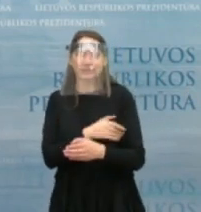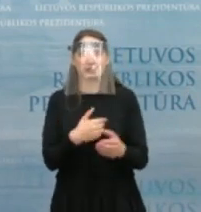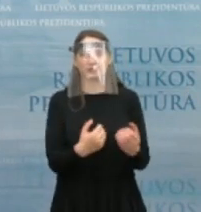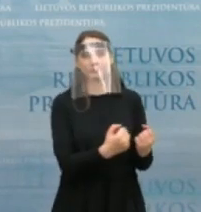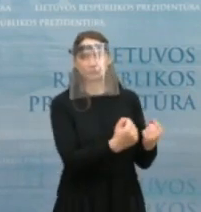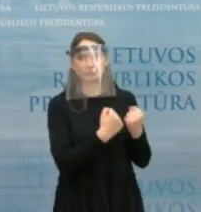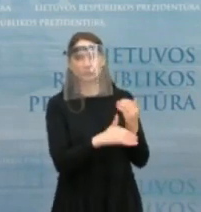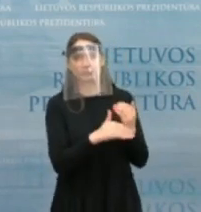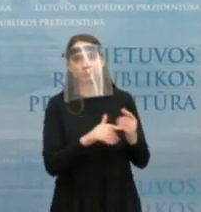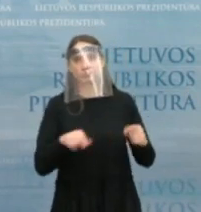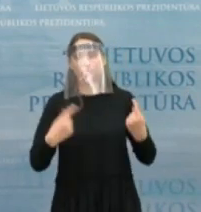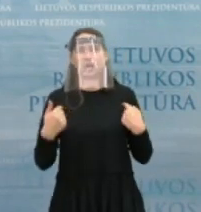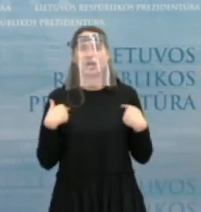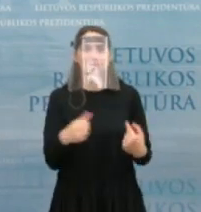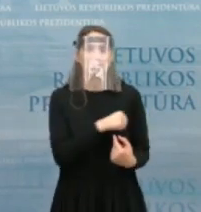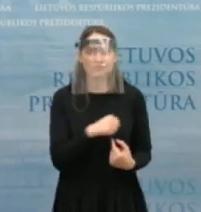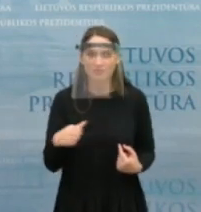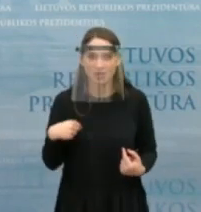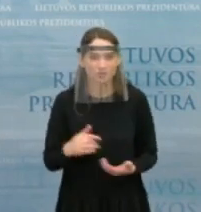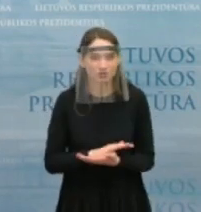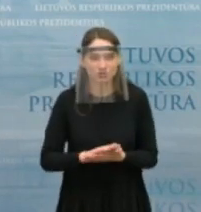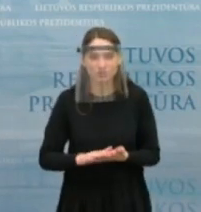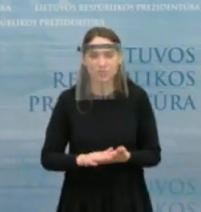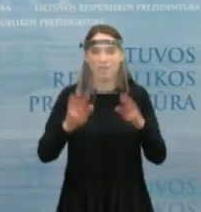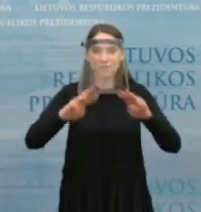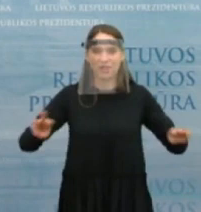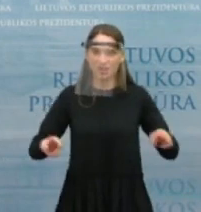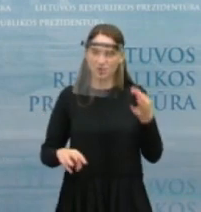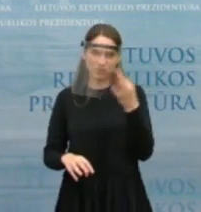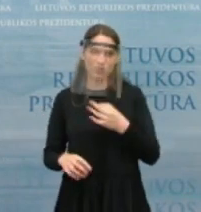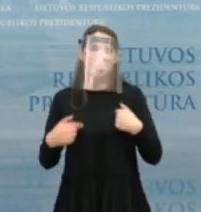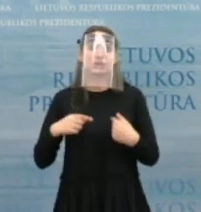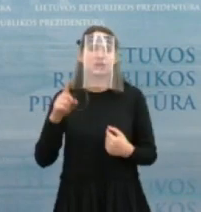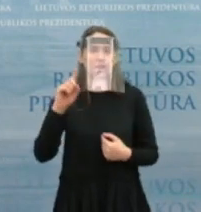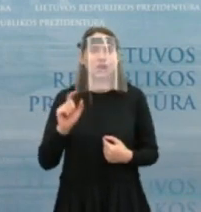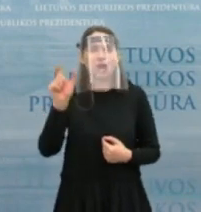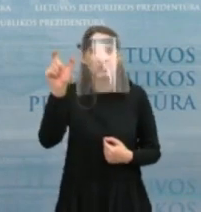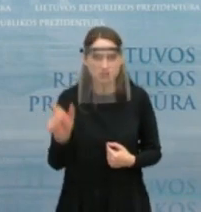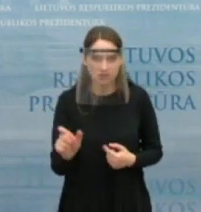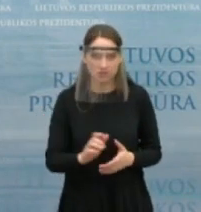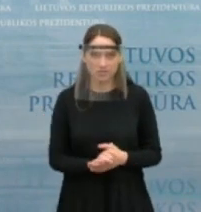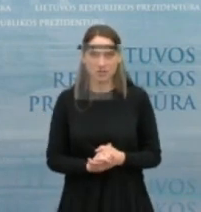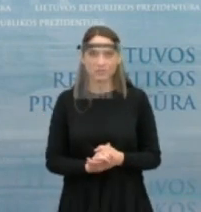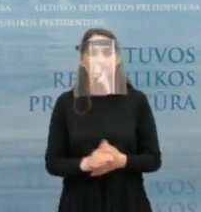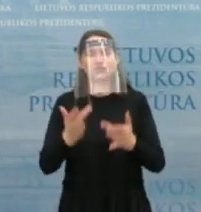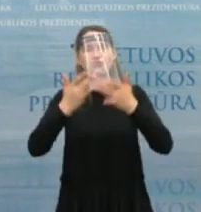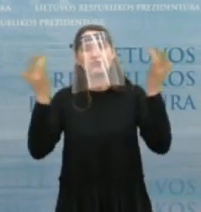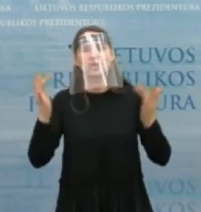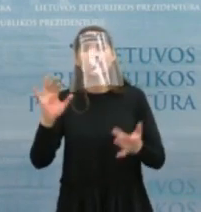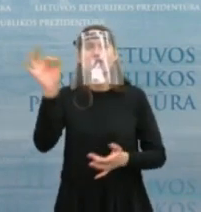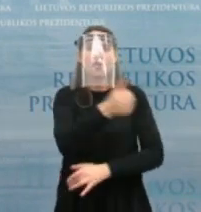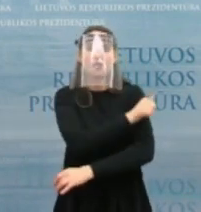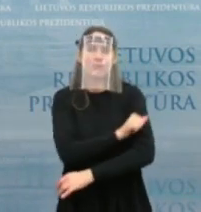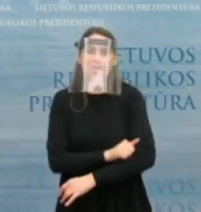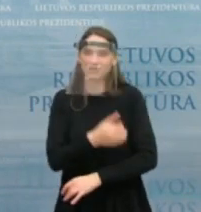Supraskit irgi, na, manem, aš esu kandidatas į ministrus ir dabar man kalbėti jum vešai apie konkrečias